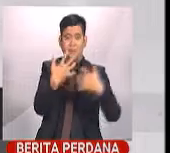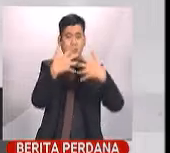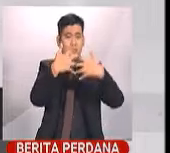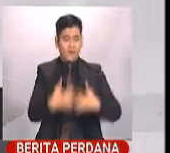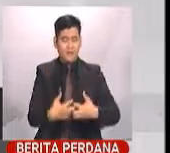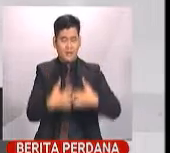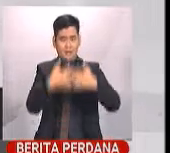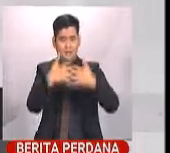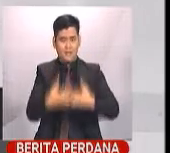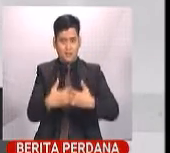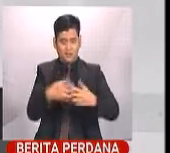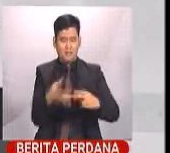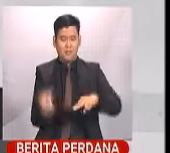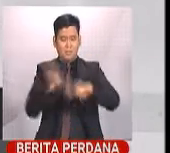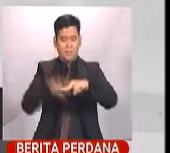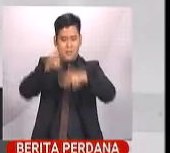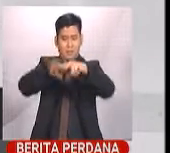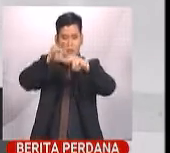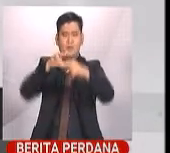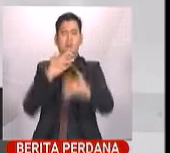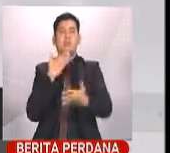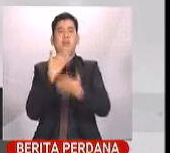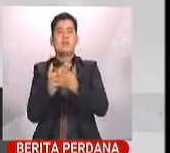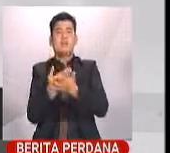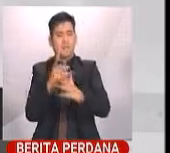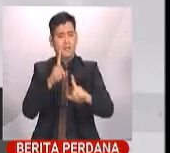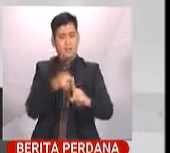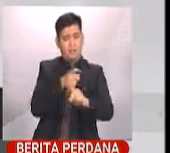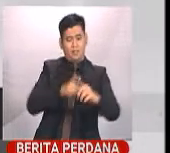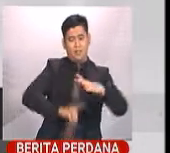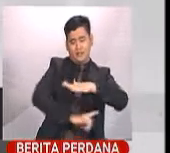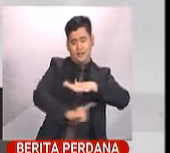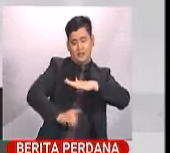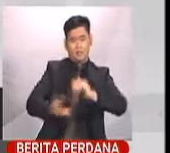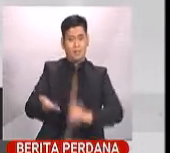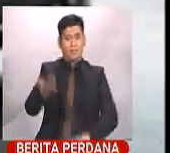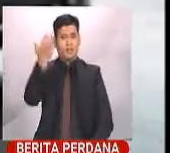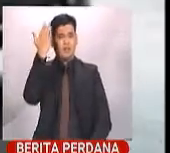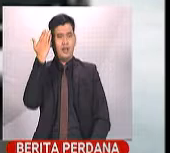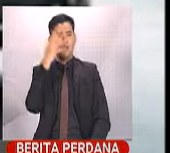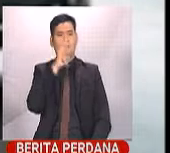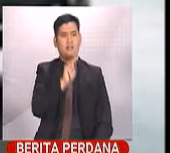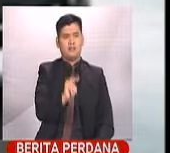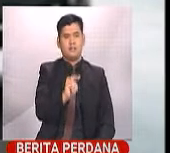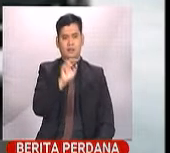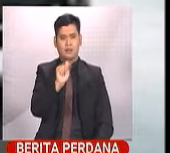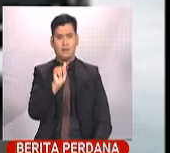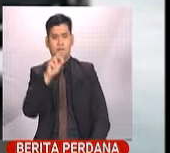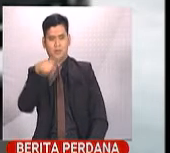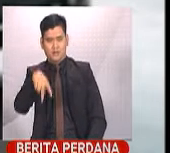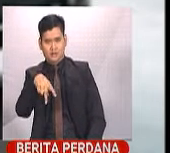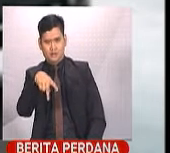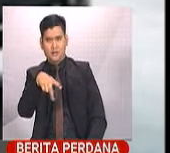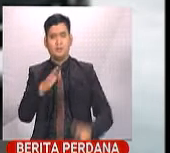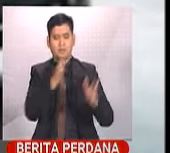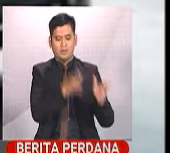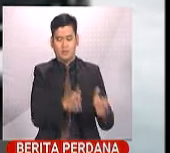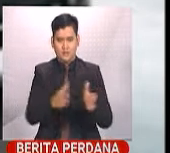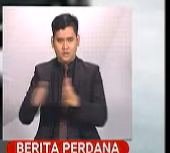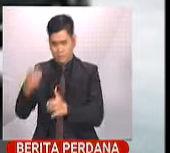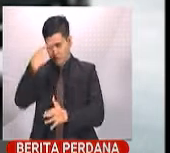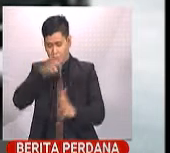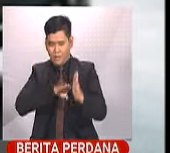serta peluang penambahbaikan berbanding dasar terdahulu. NAP 2020 dirangka bagi memajukan industri